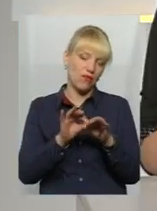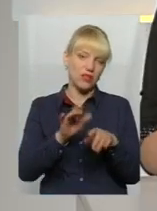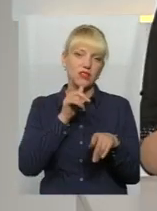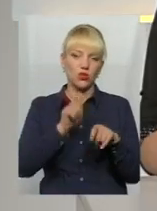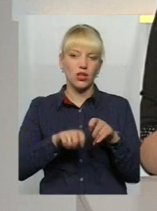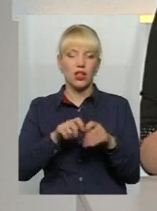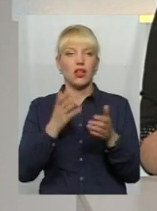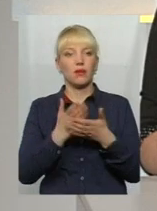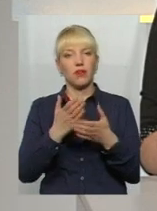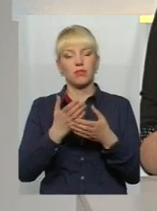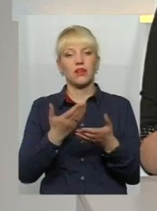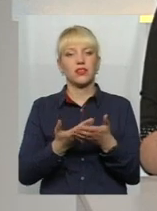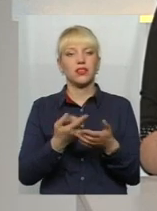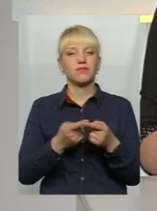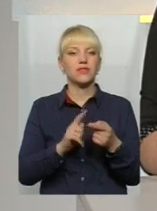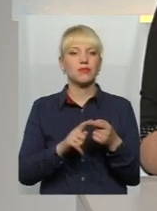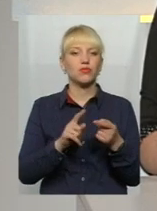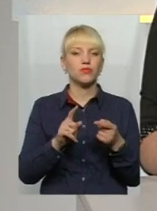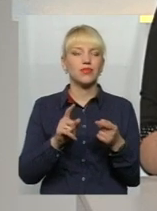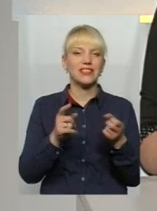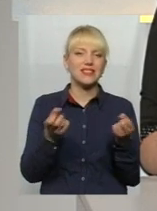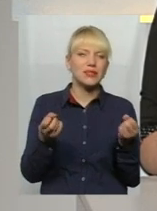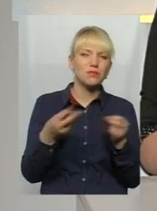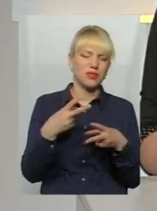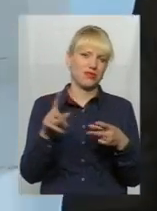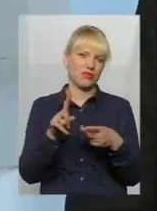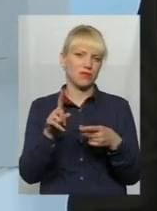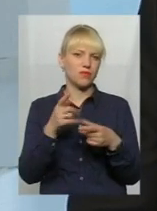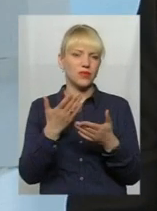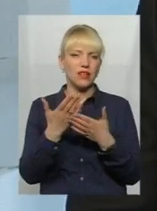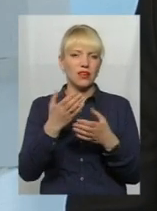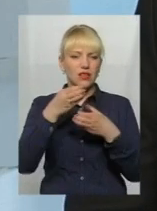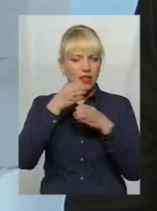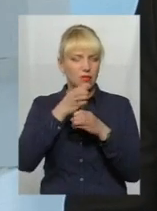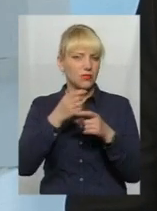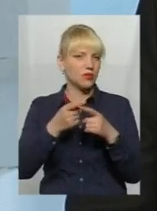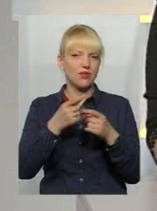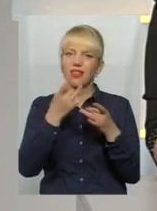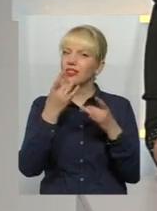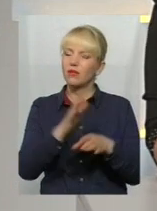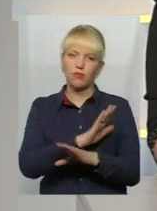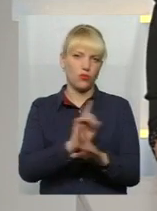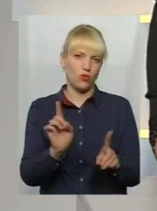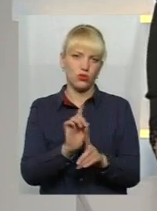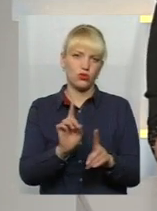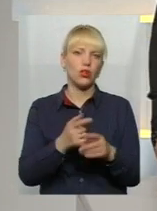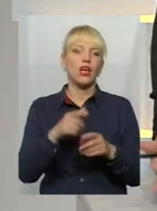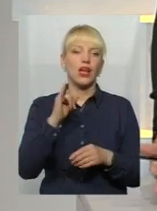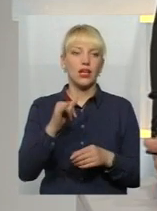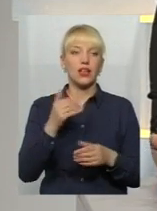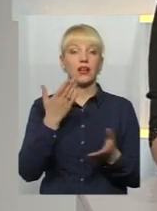бактериологічне дослідження, дане, якщо це буде якесь друге, спеціфічне таке, то там досить таки непросто. Тобто, в принципі, знайти кінці?